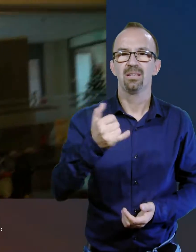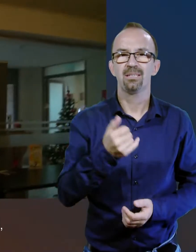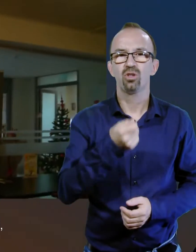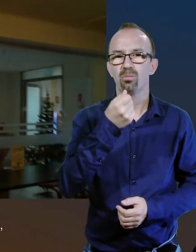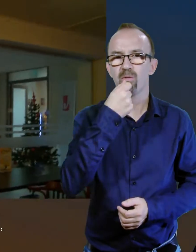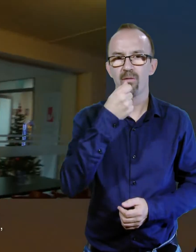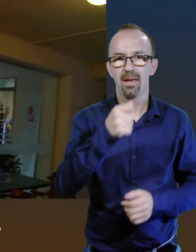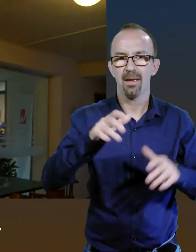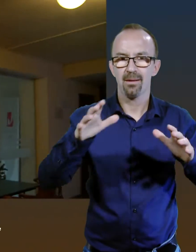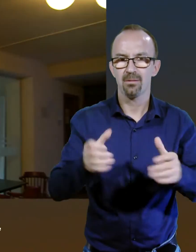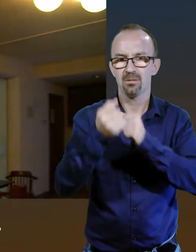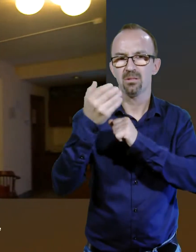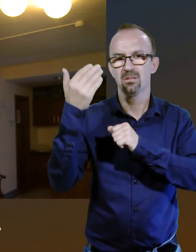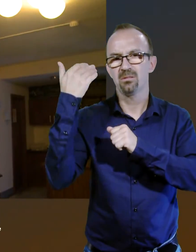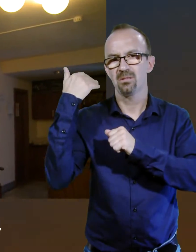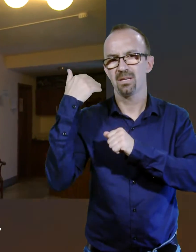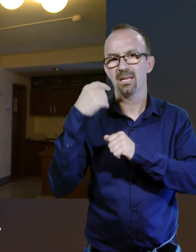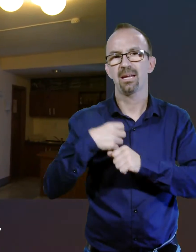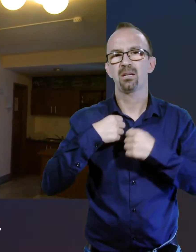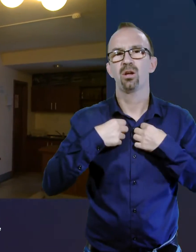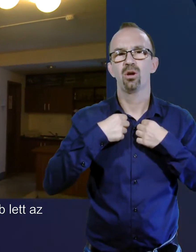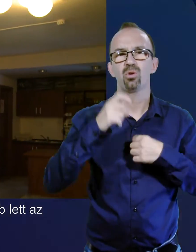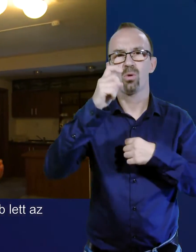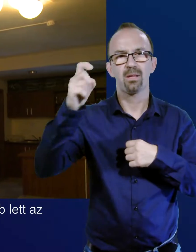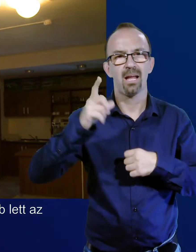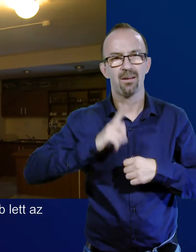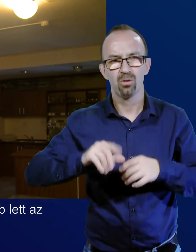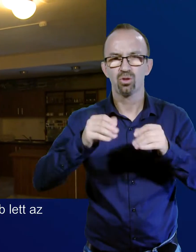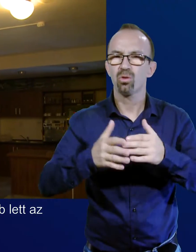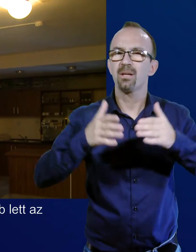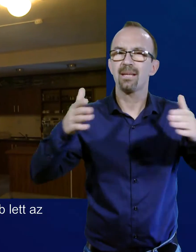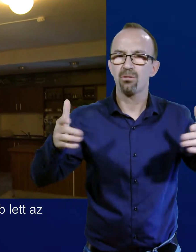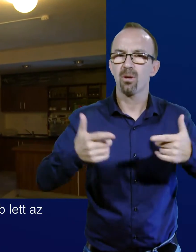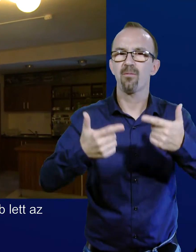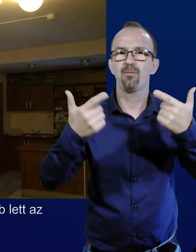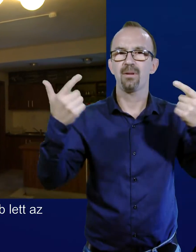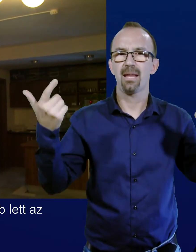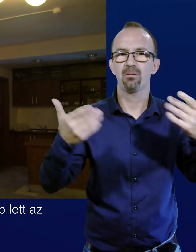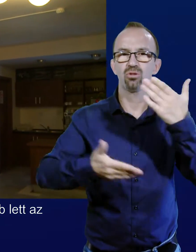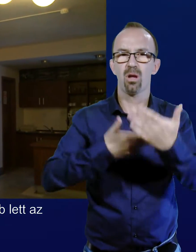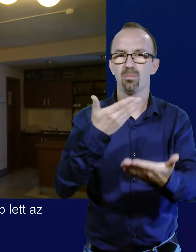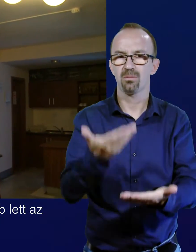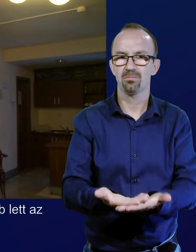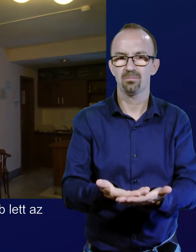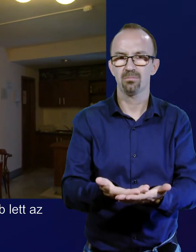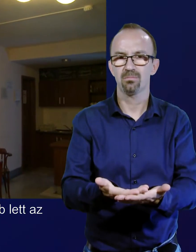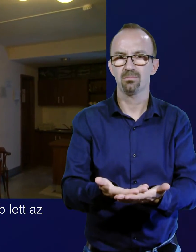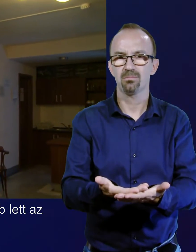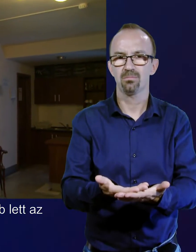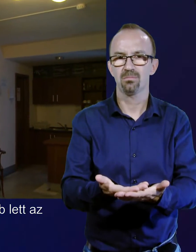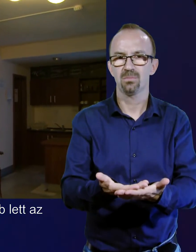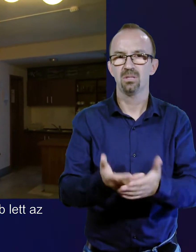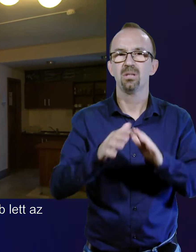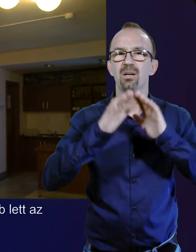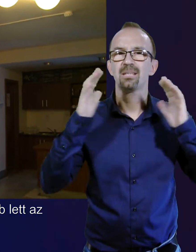büfét alakítottunk, itt régebben egy ruhatár volt, tehát sokkal tágasabb és világosabb lett az